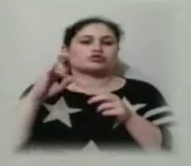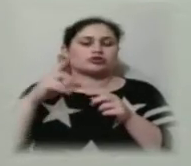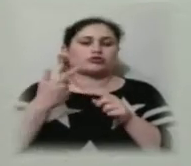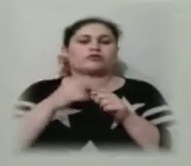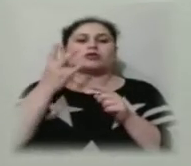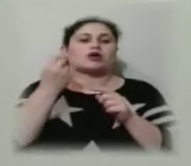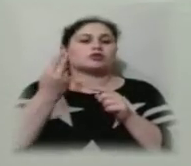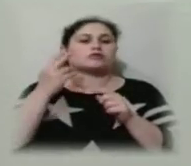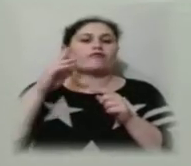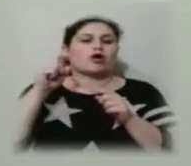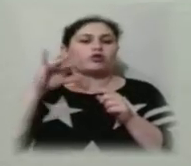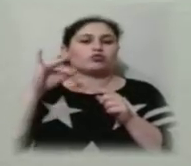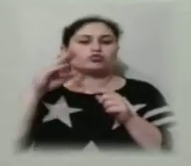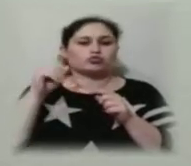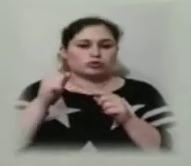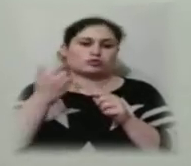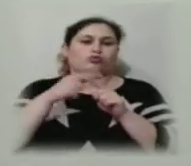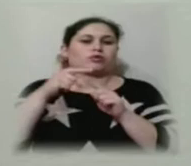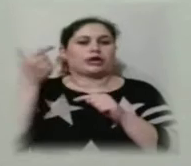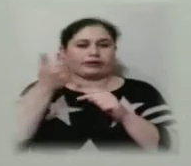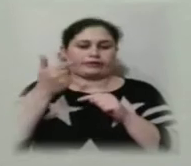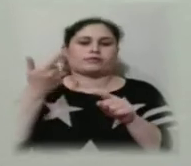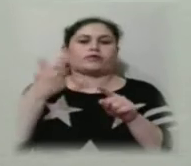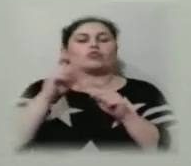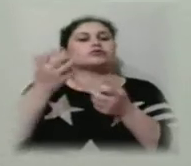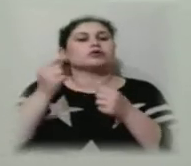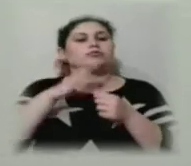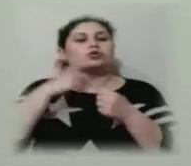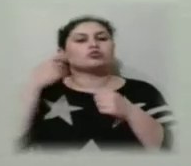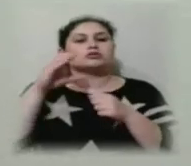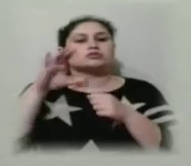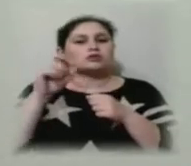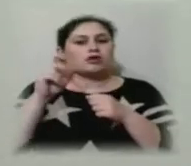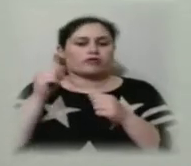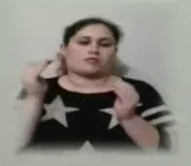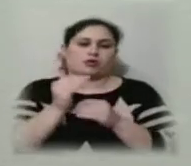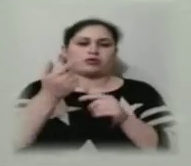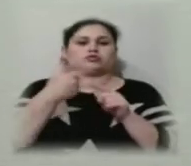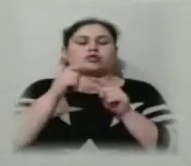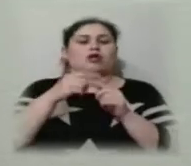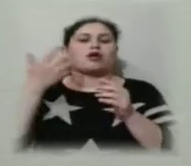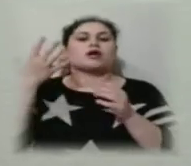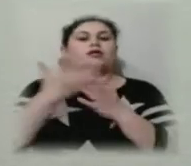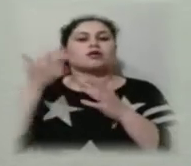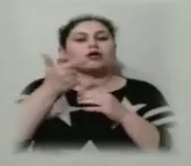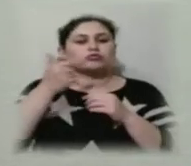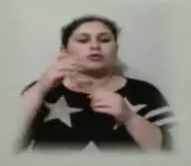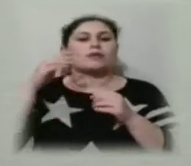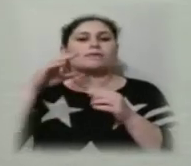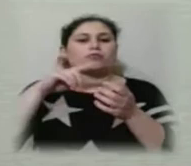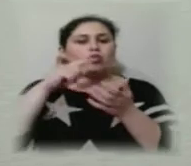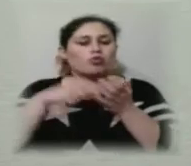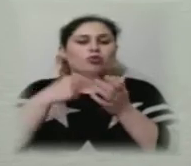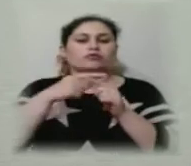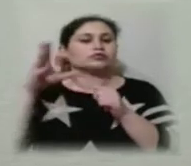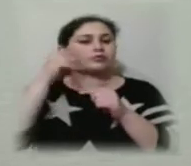брати ставку меншу. А якщо це гарантує місто, то всі розуміють, що це 100